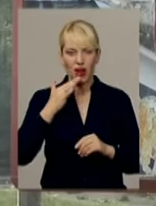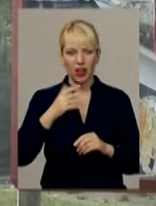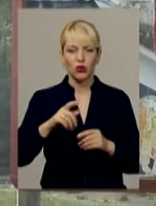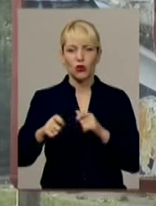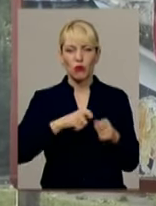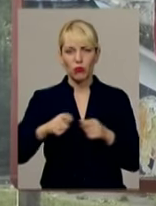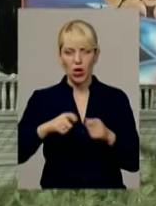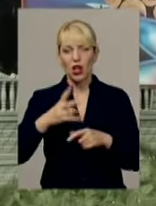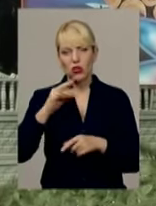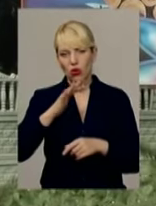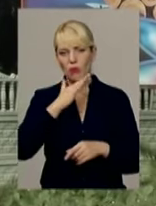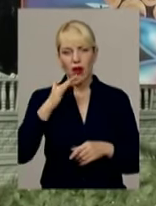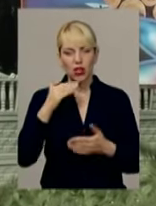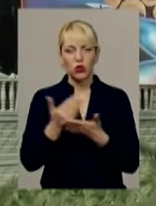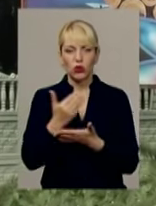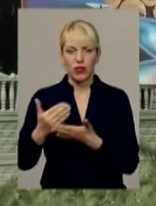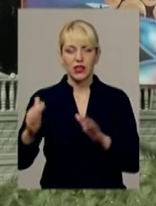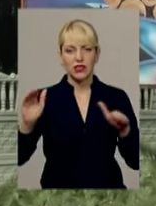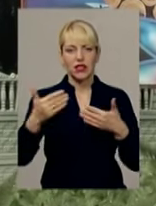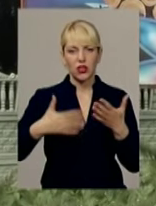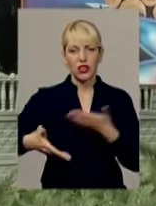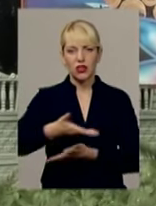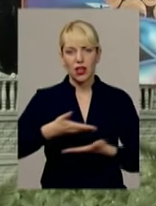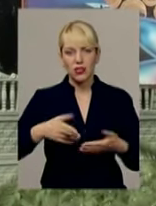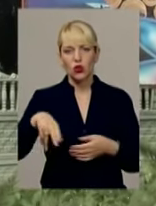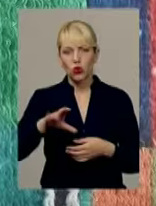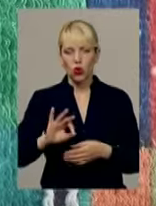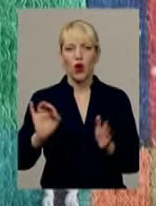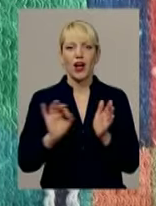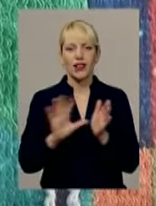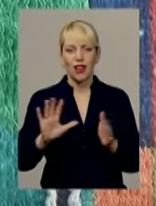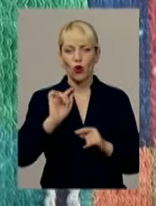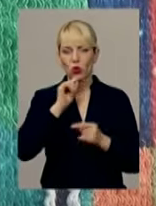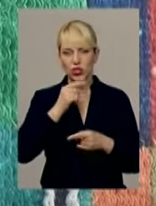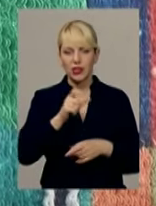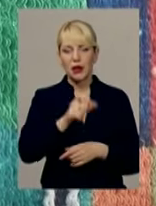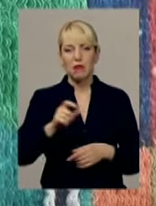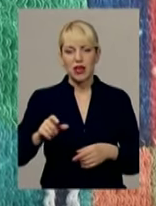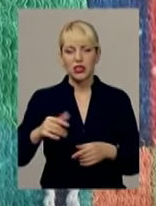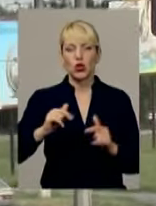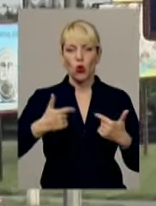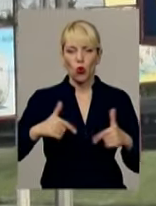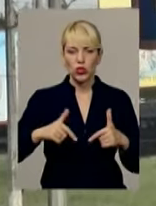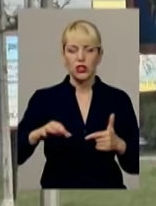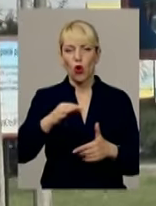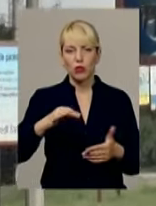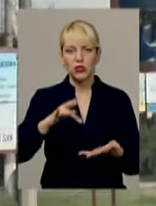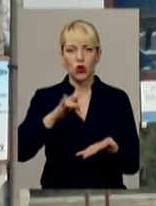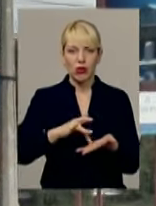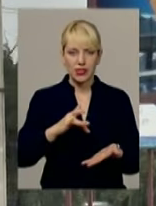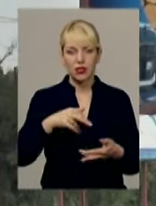пошарпані, інші ж новесеньки закликають нас до енергощадності. Мешканці та гості обласного центру проходять повз,